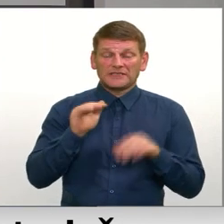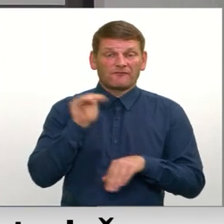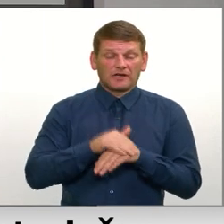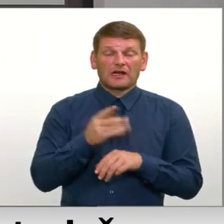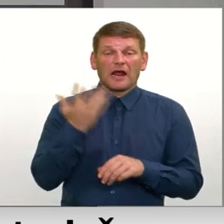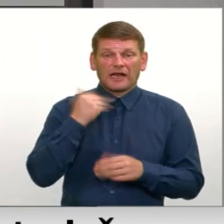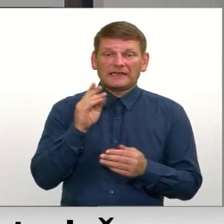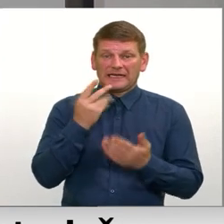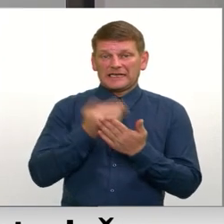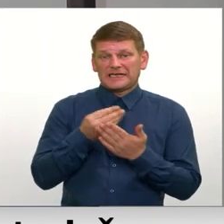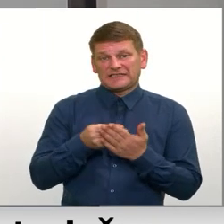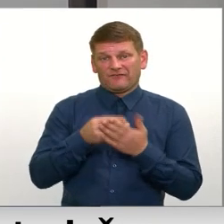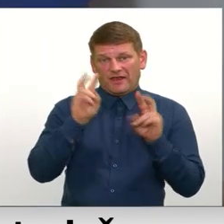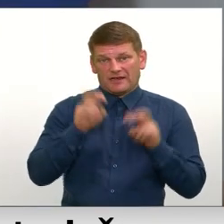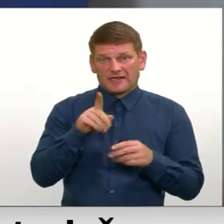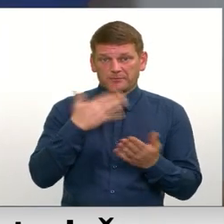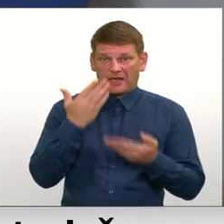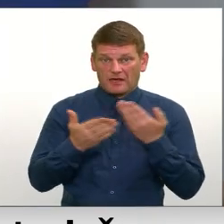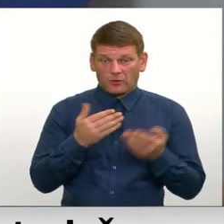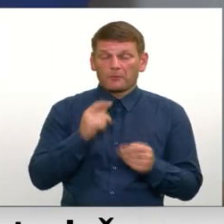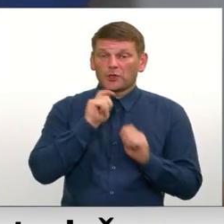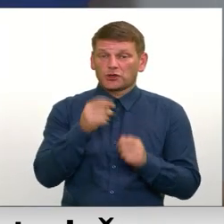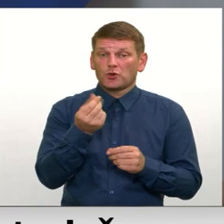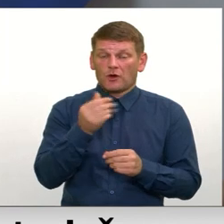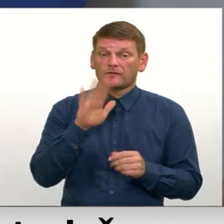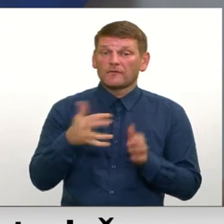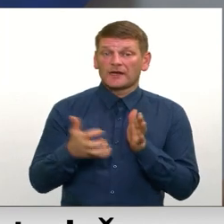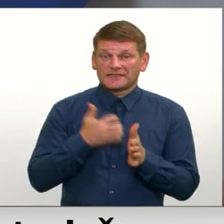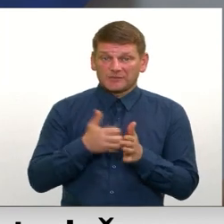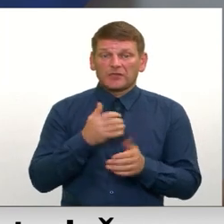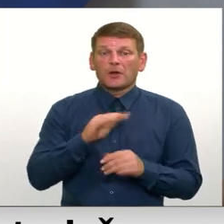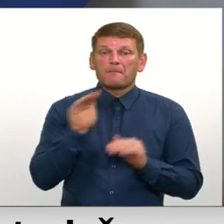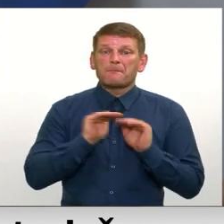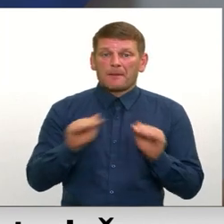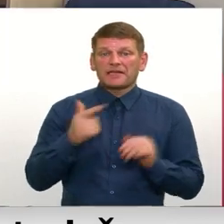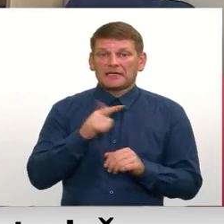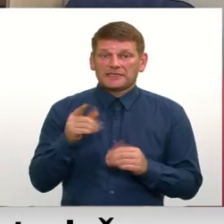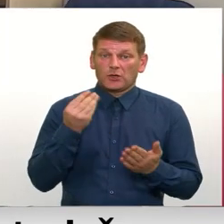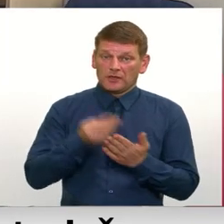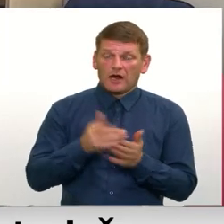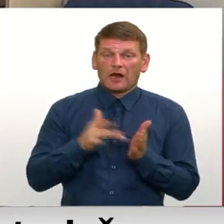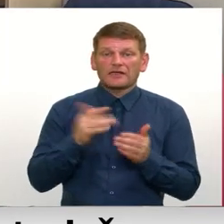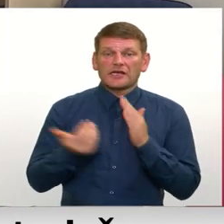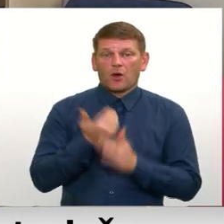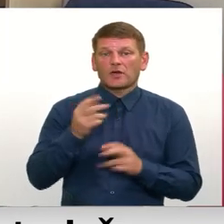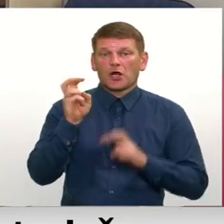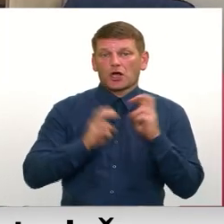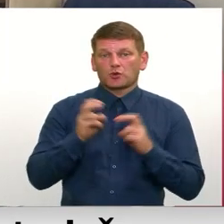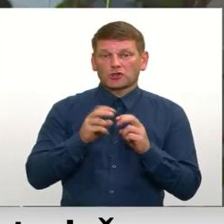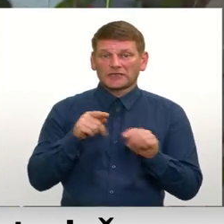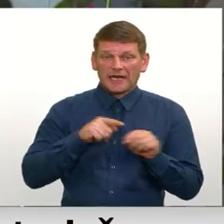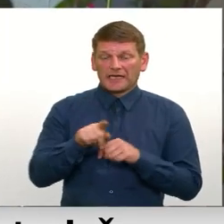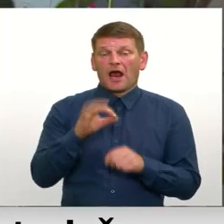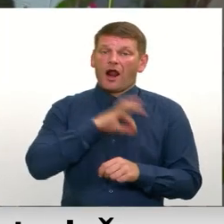tiks izvērtēt šie pieteikumi. Piešķirto naudu varēs izmantot piemēram pamatlīdzekļi iegādēji kādai jaunai ražošanas līnijai,